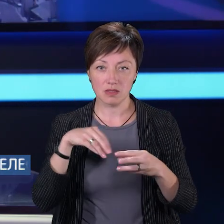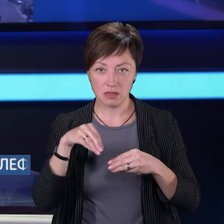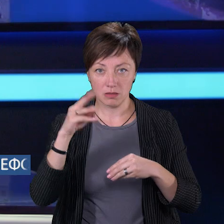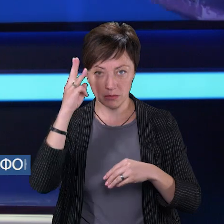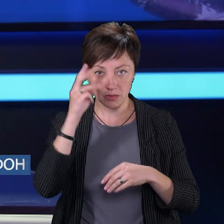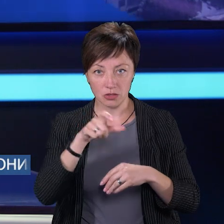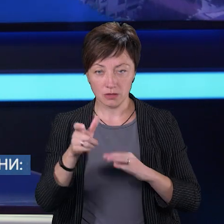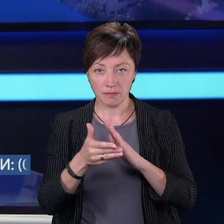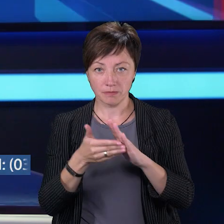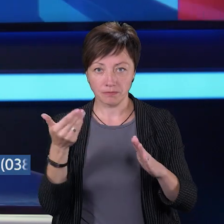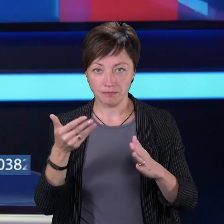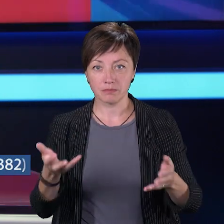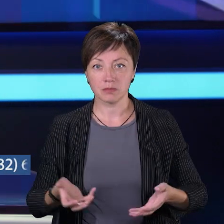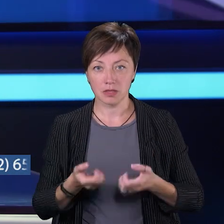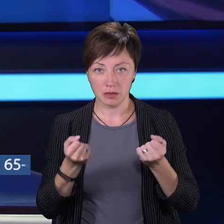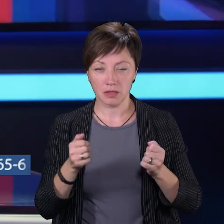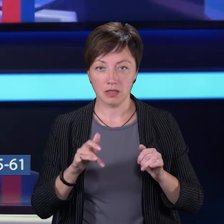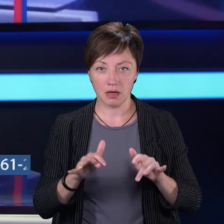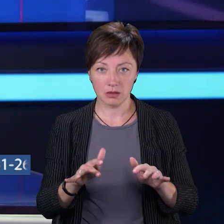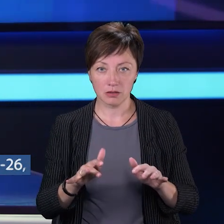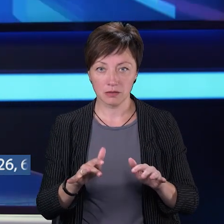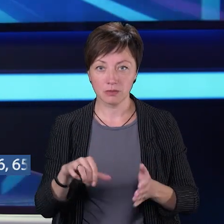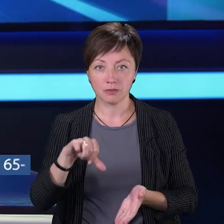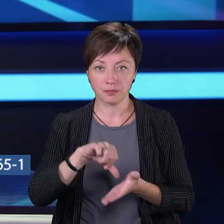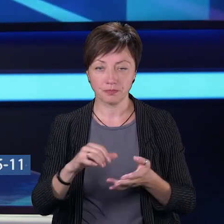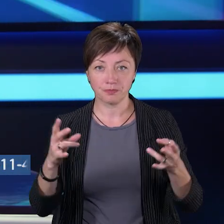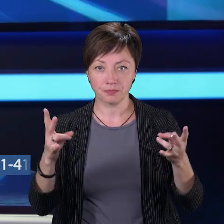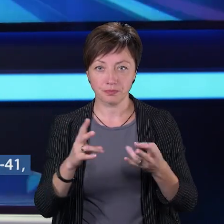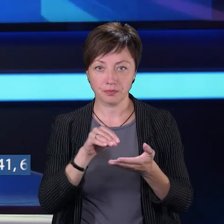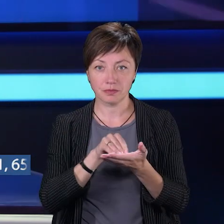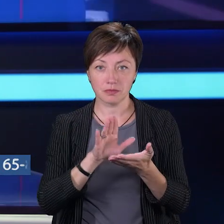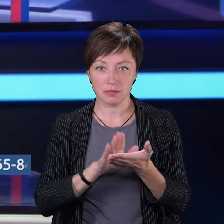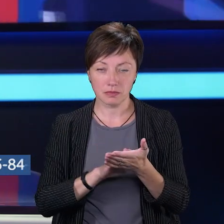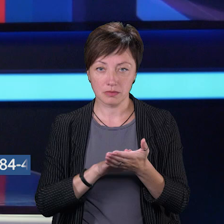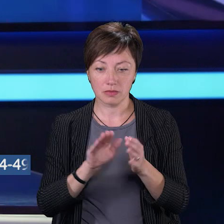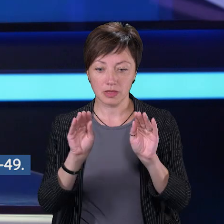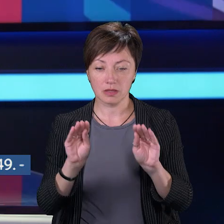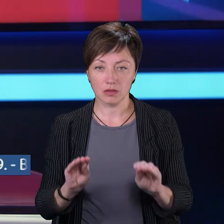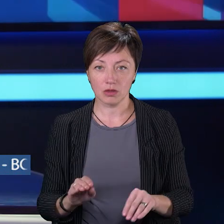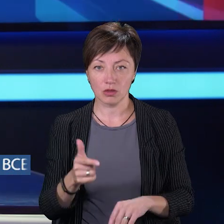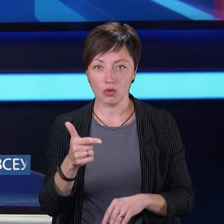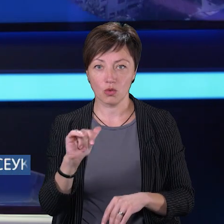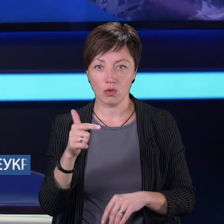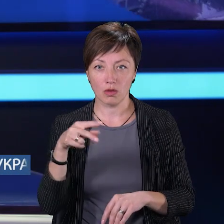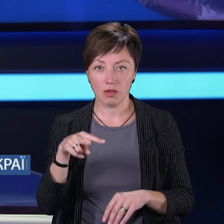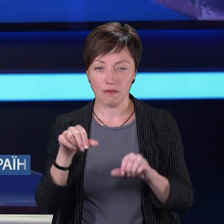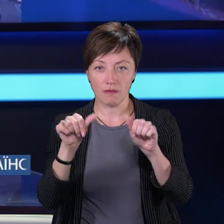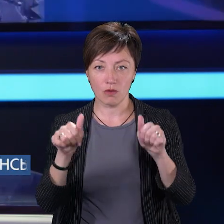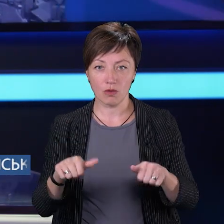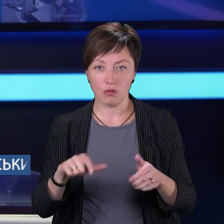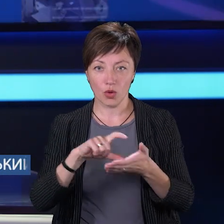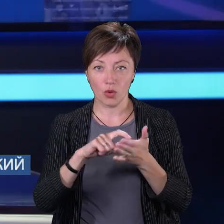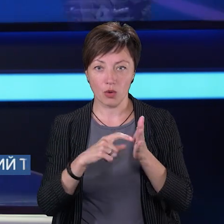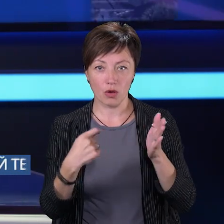хмельничан закликають підтримати акцію. Для участі потрібно зареєструватися, заповнивши Google-форму, розміщену за QR